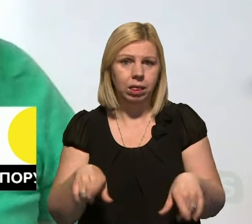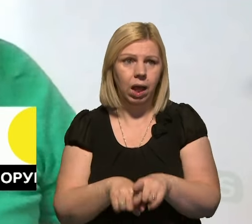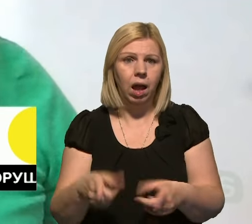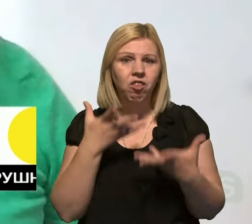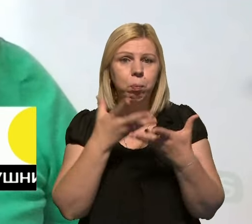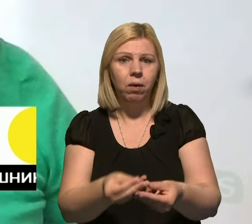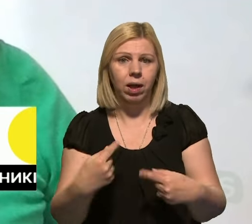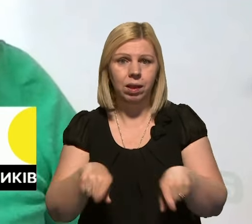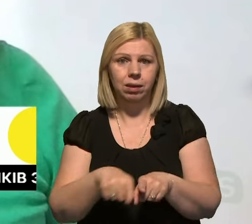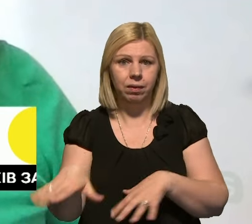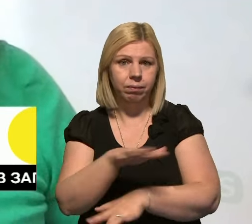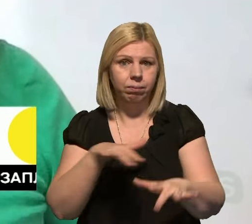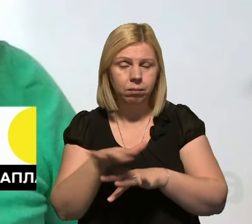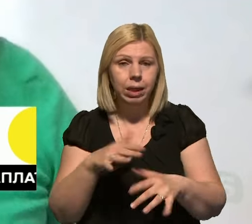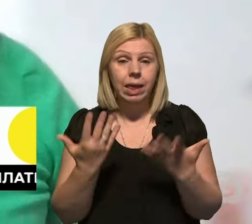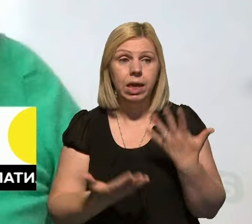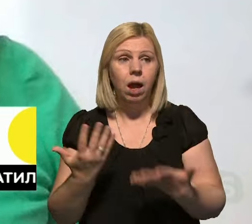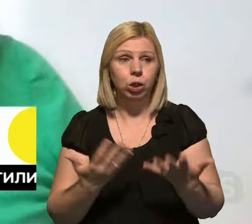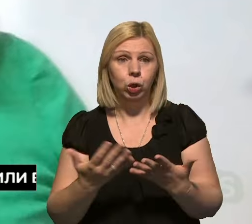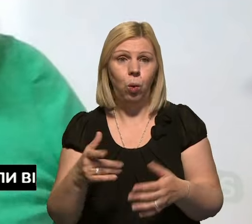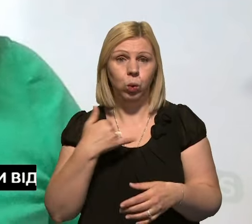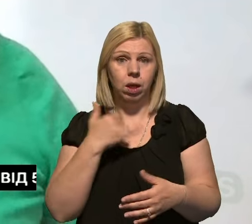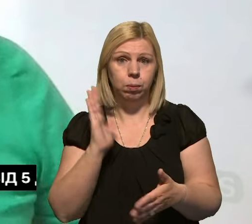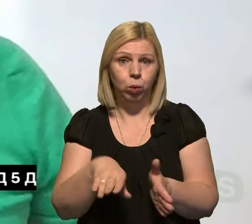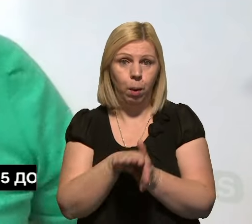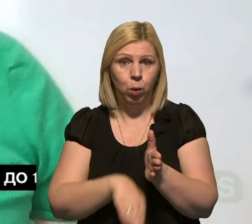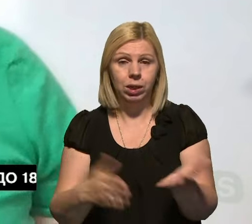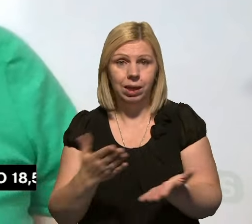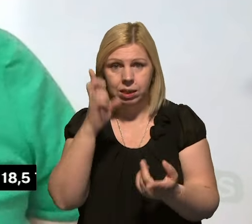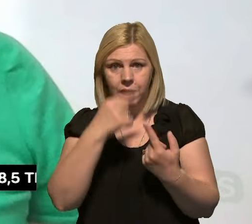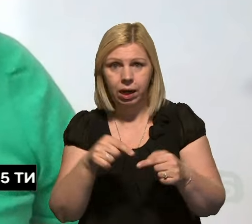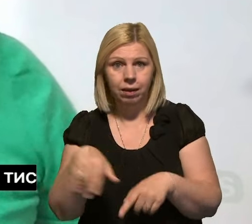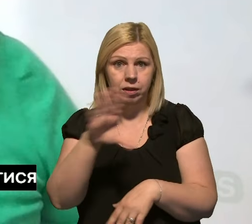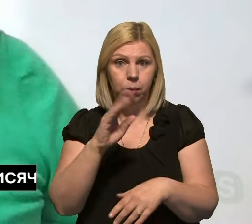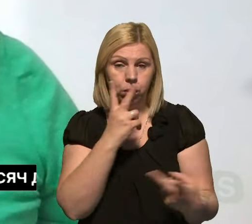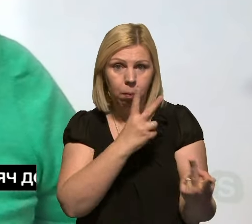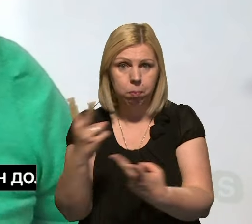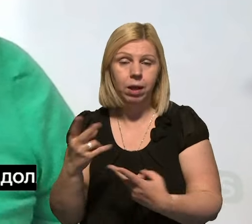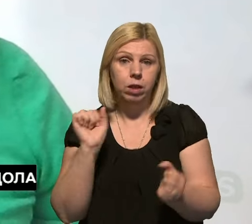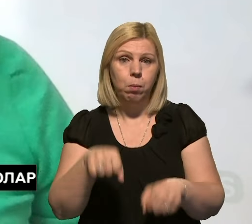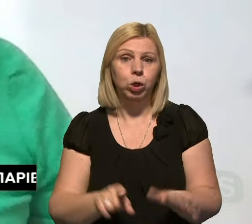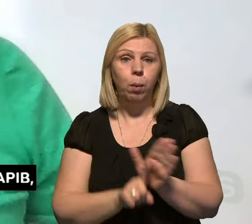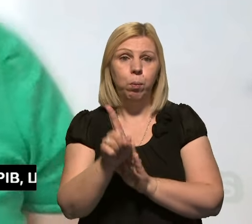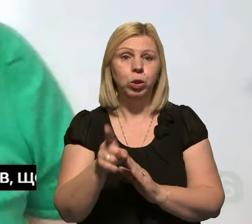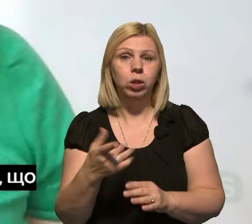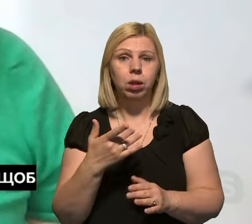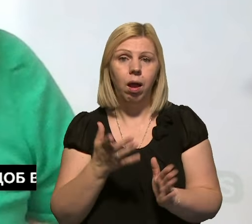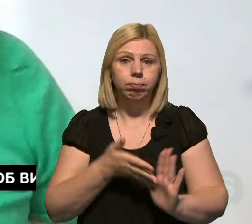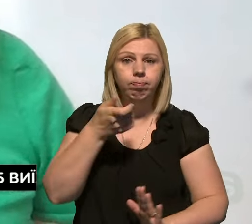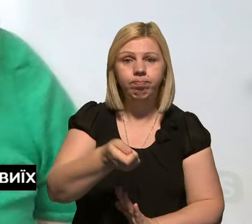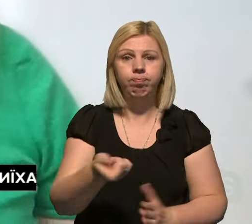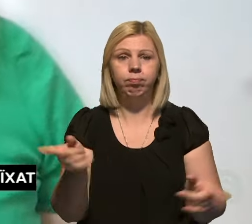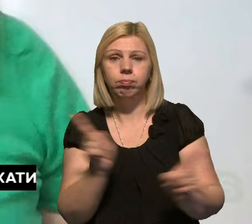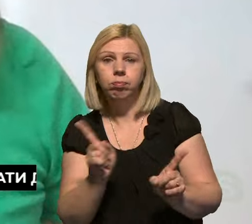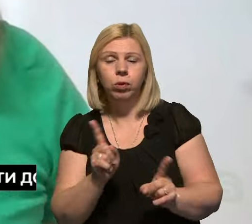впливає на ці речі, і якщо у нас буде погіршення, якісь країни все будуть бачити, вони теж можуть починати висувати якісь,